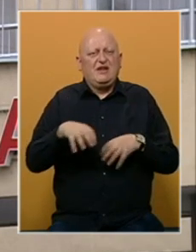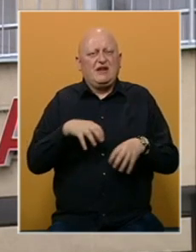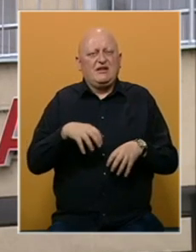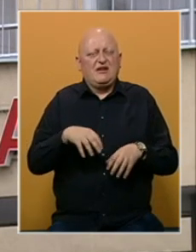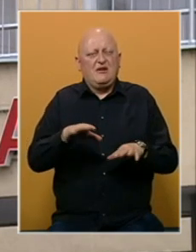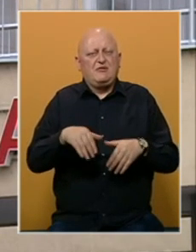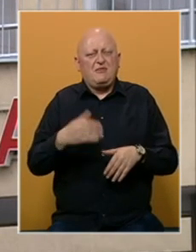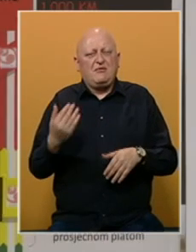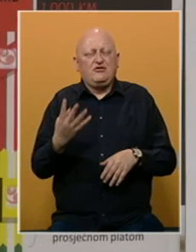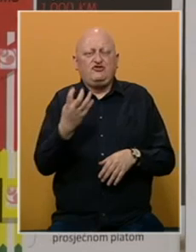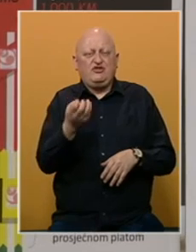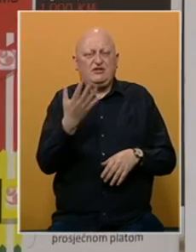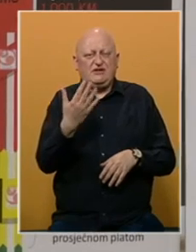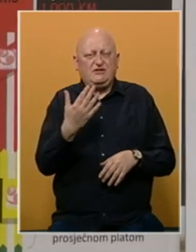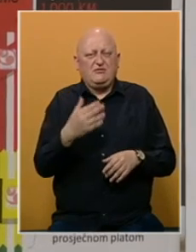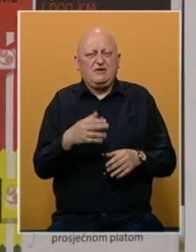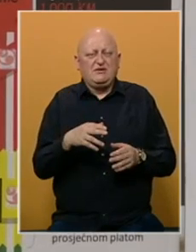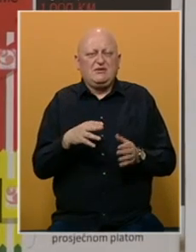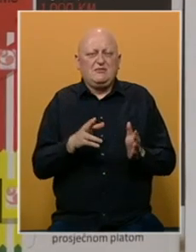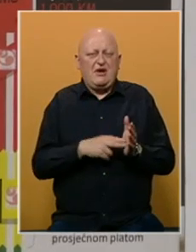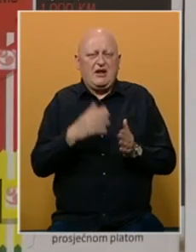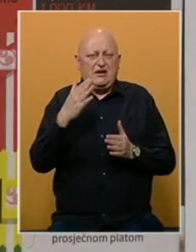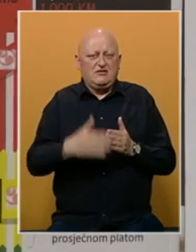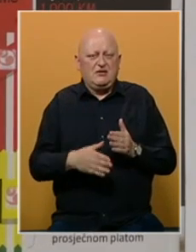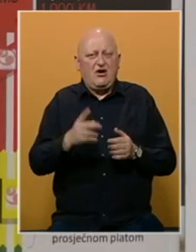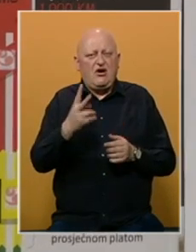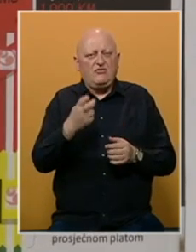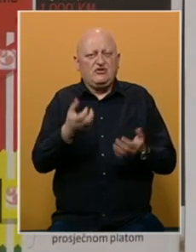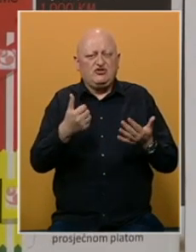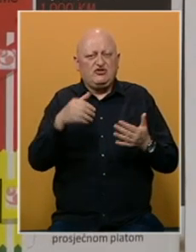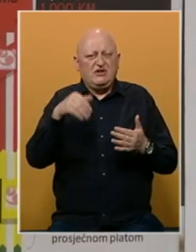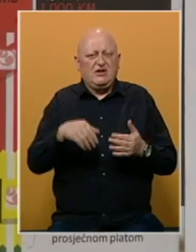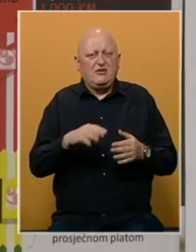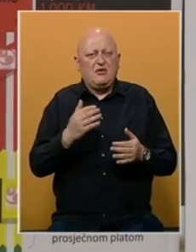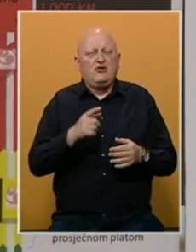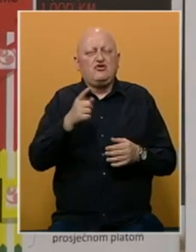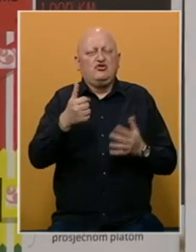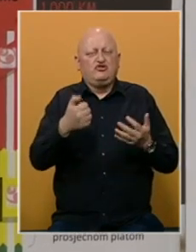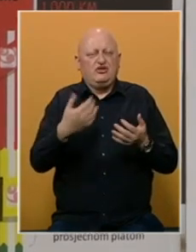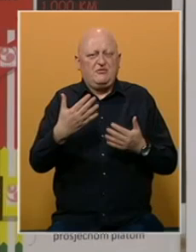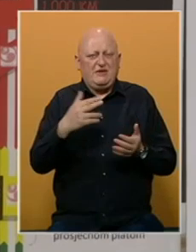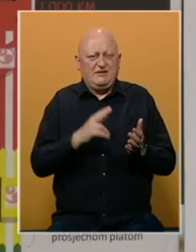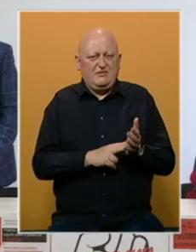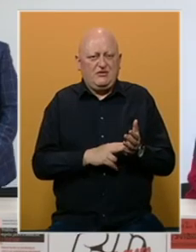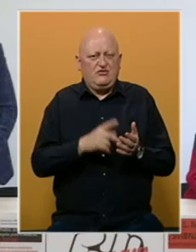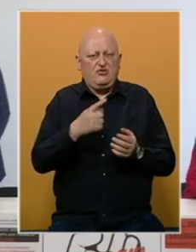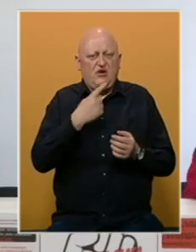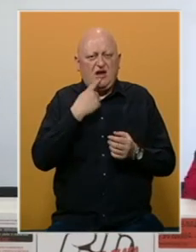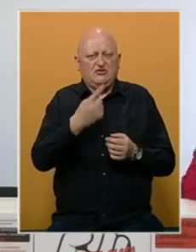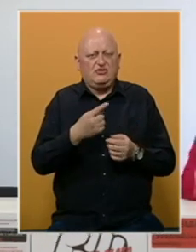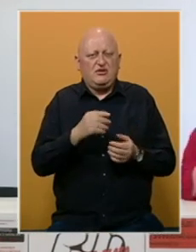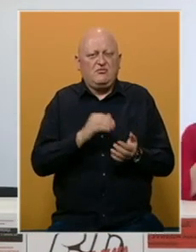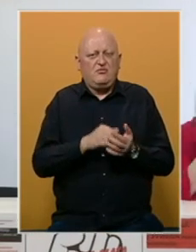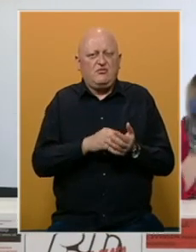.000 radnika prima platu do 450 maraka, a oko 260.000 platu do 650 maraka. To